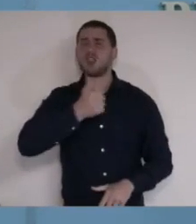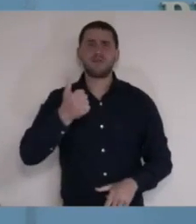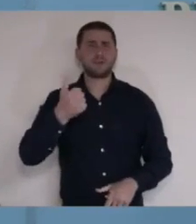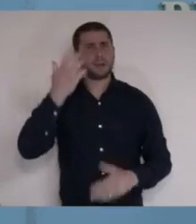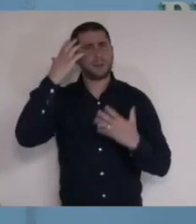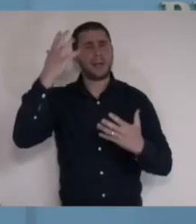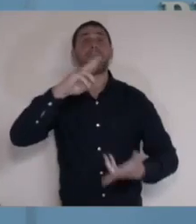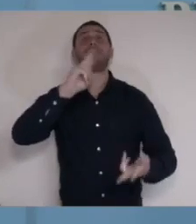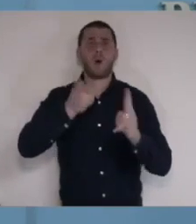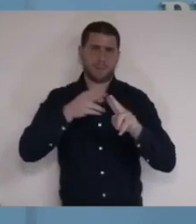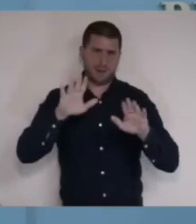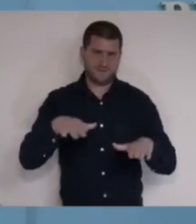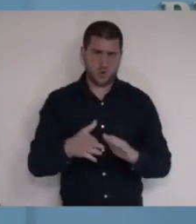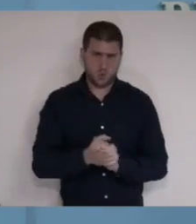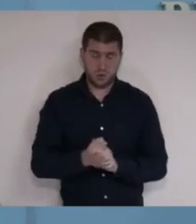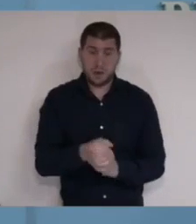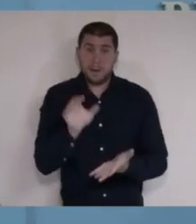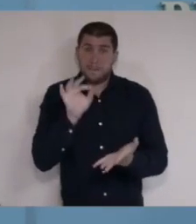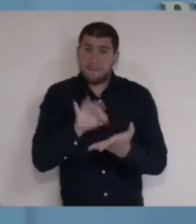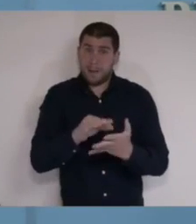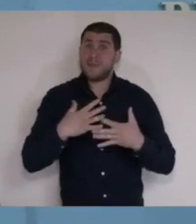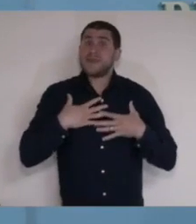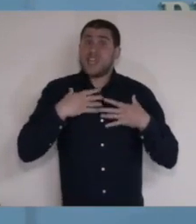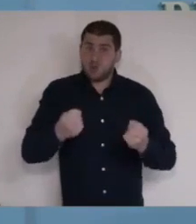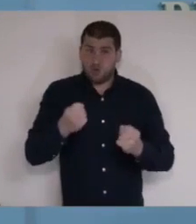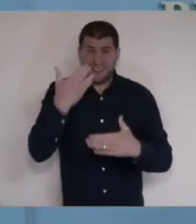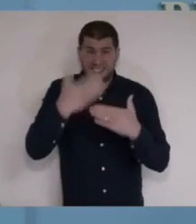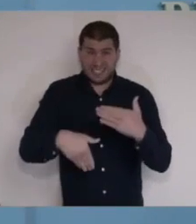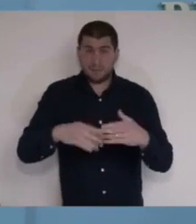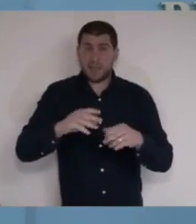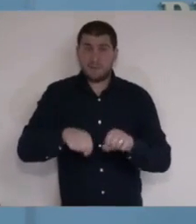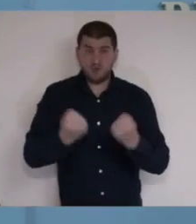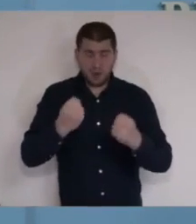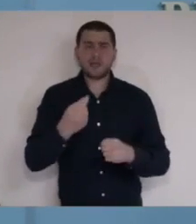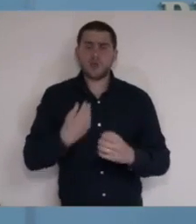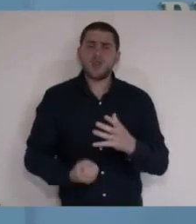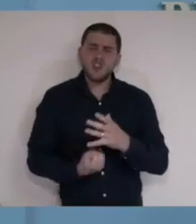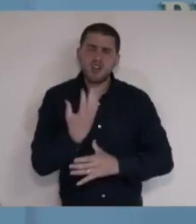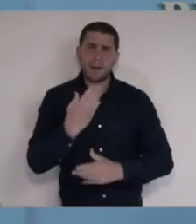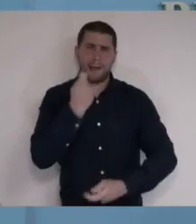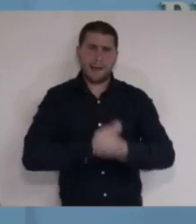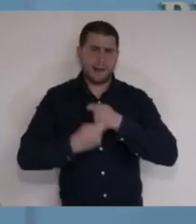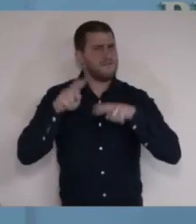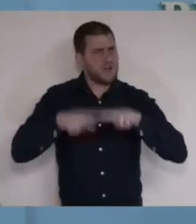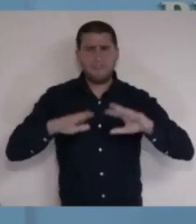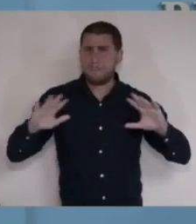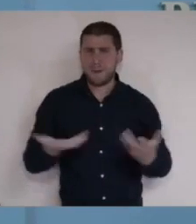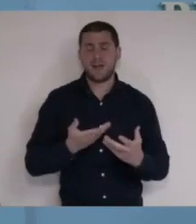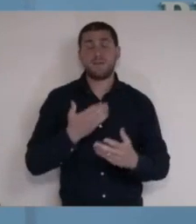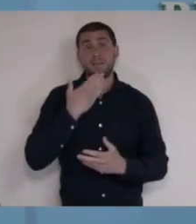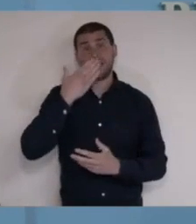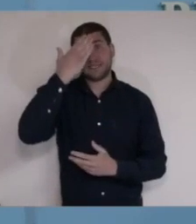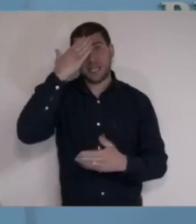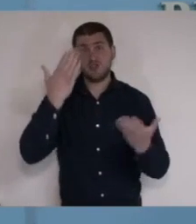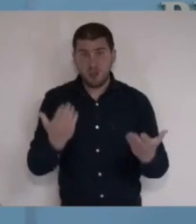שבמוחות בעולם. ברגע שניצא מן האירוע, אנחנו נשקם את הכלכלה שלנו במהירות ובעזרת